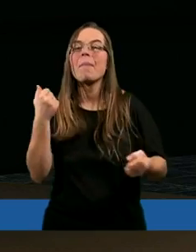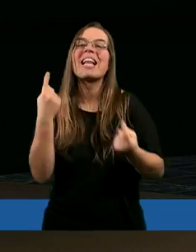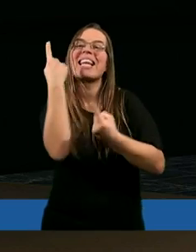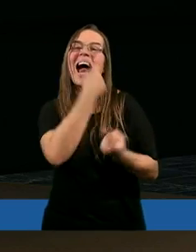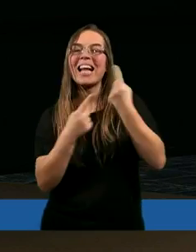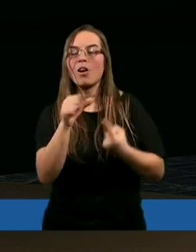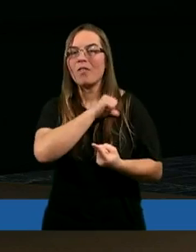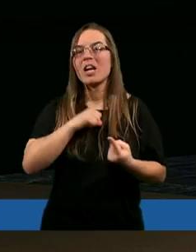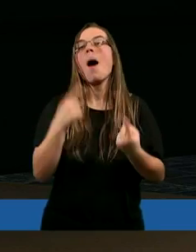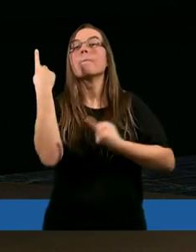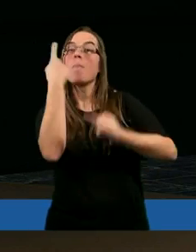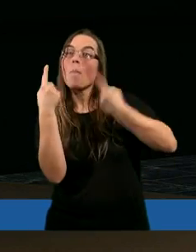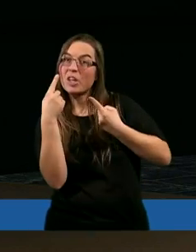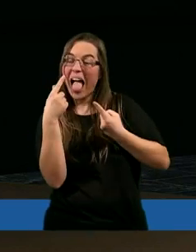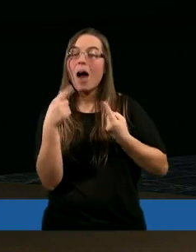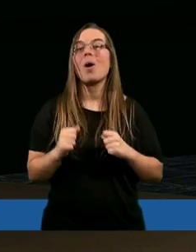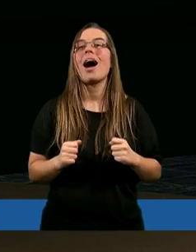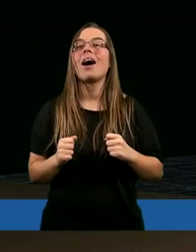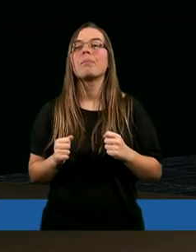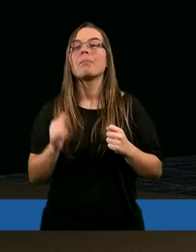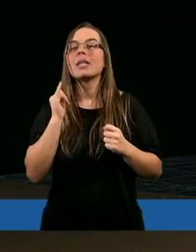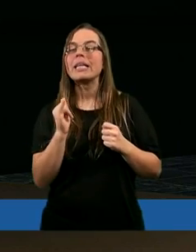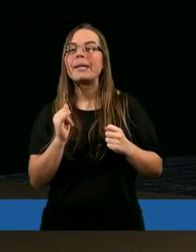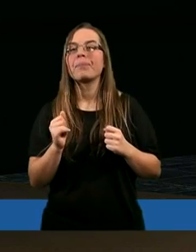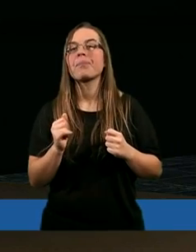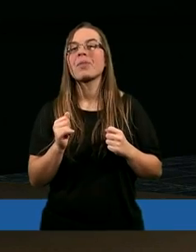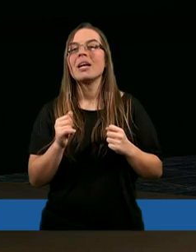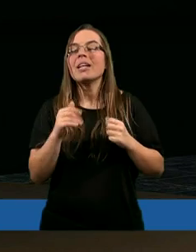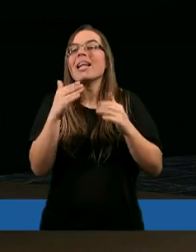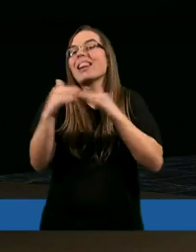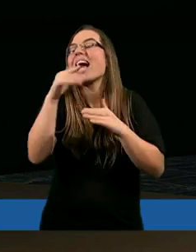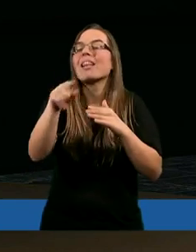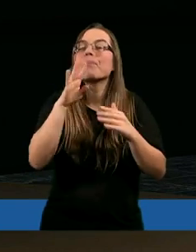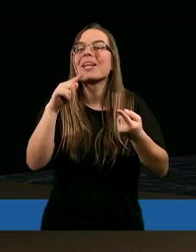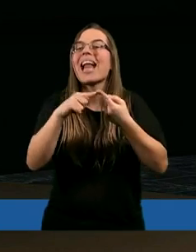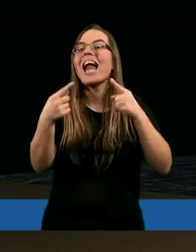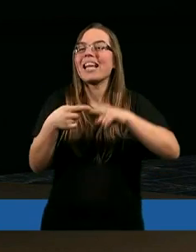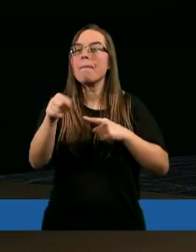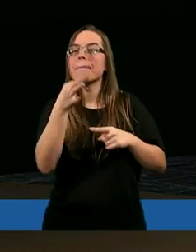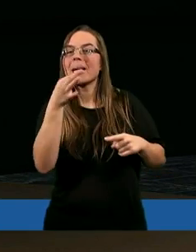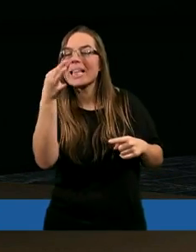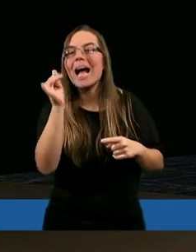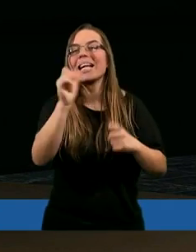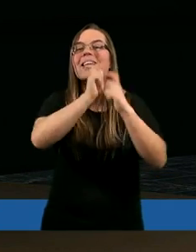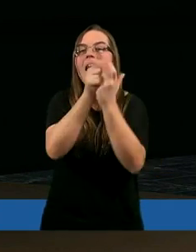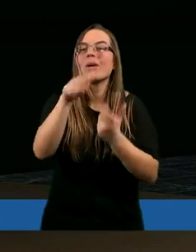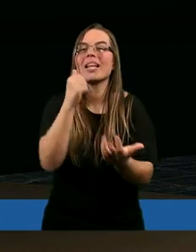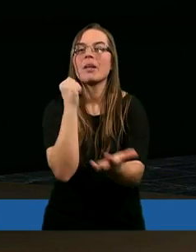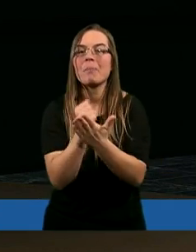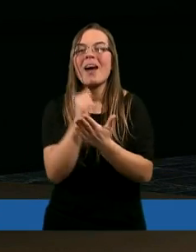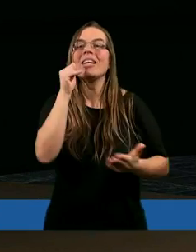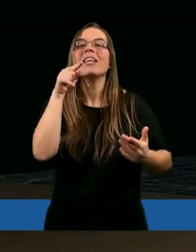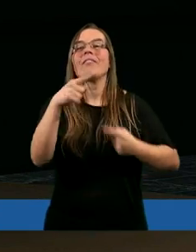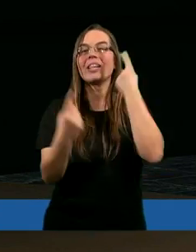zastanowiła, pomyślała nad sensem tego też pytania i całej tej sprawy. I w